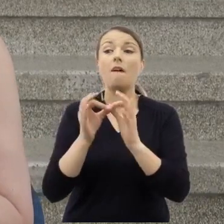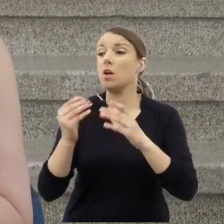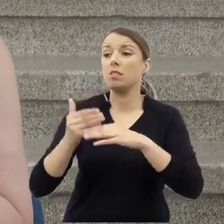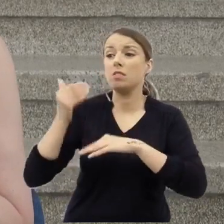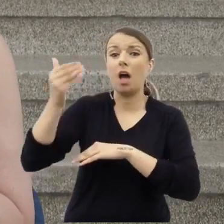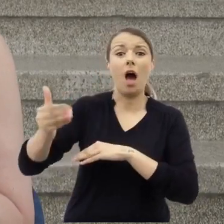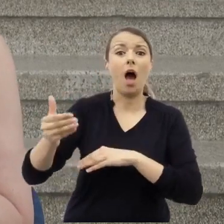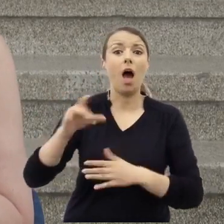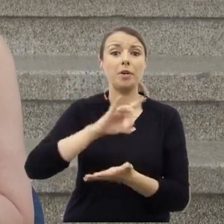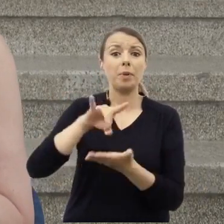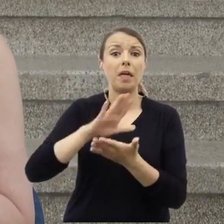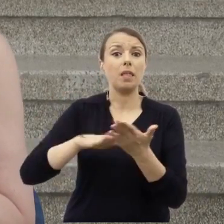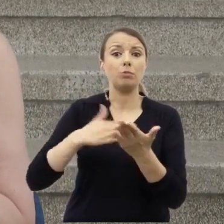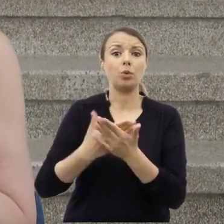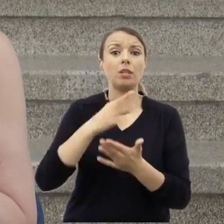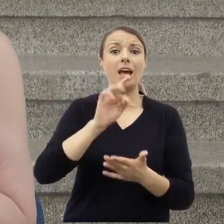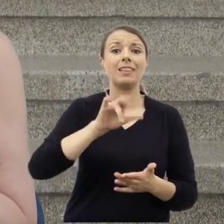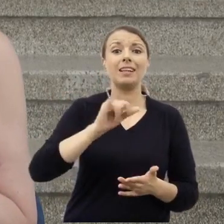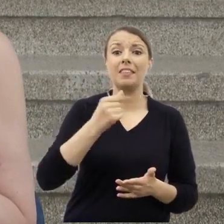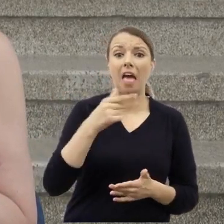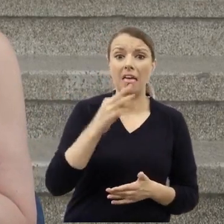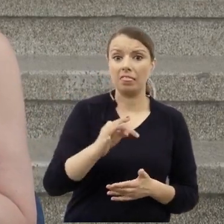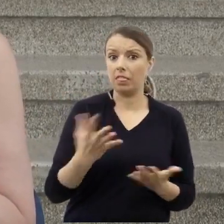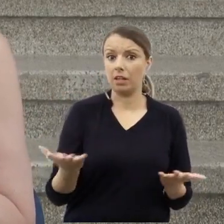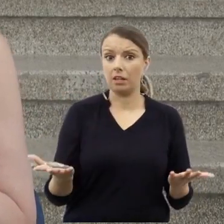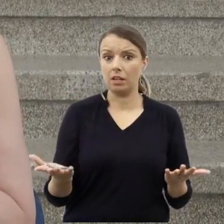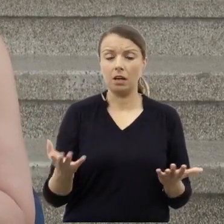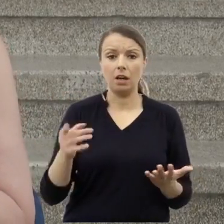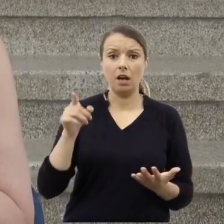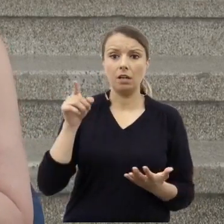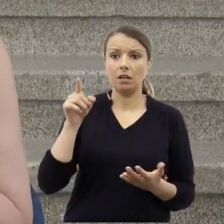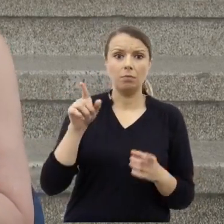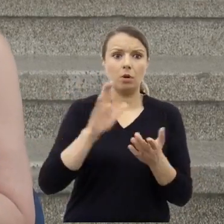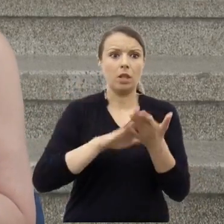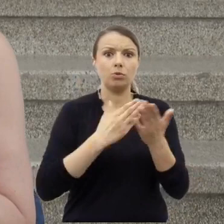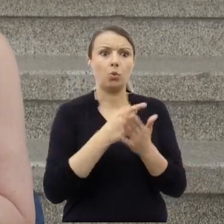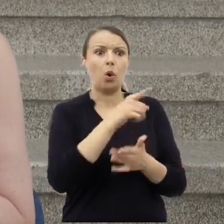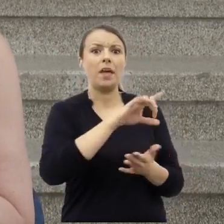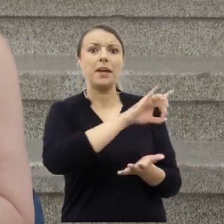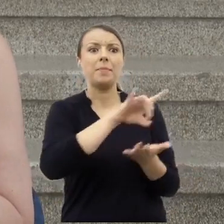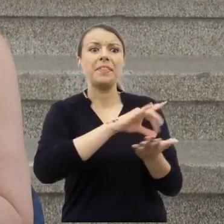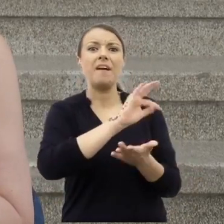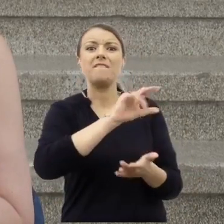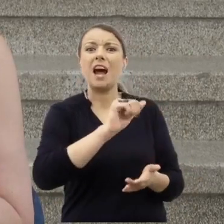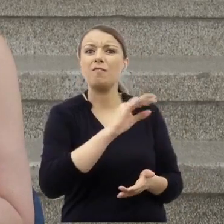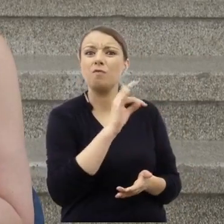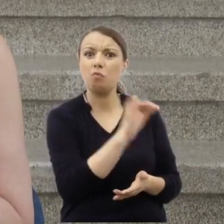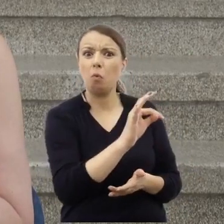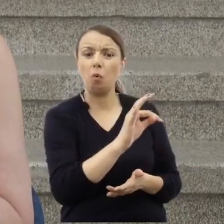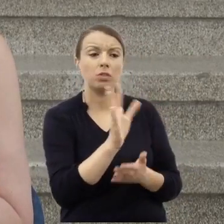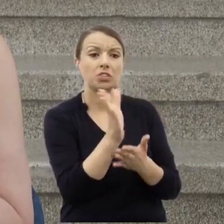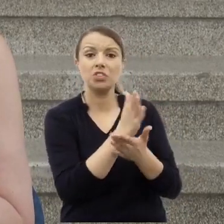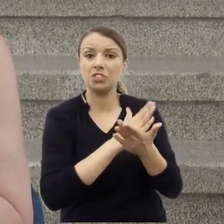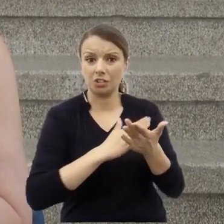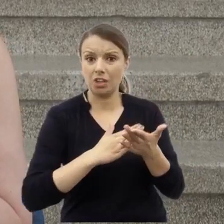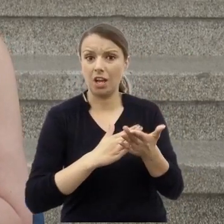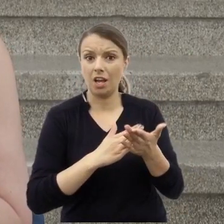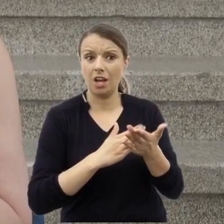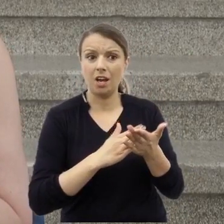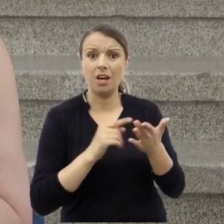tak było na przykład w Trydencie, tam oskarżono gminę we Frankfurcie, że część krwi pobranej od